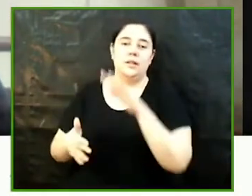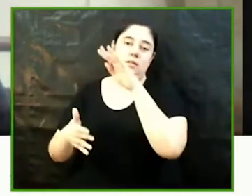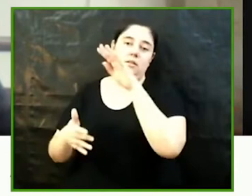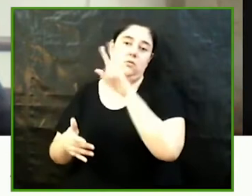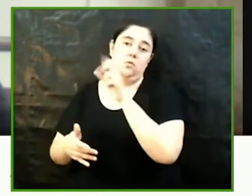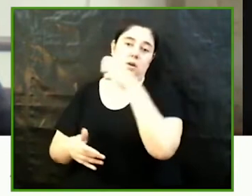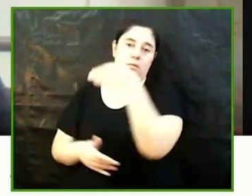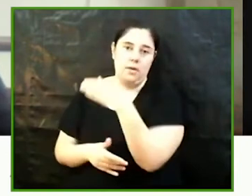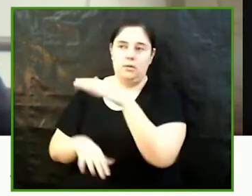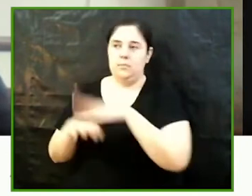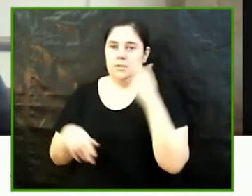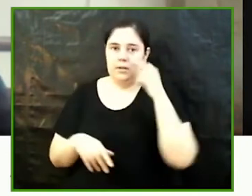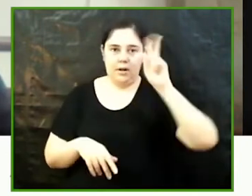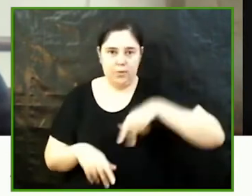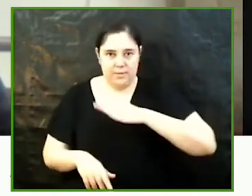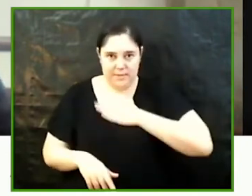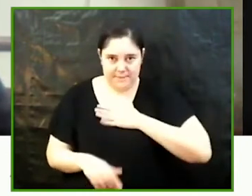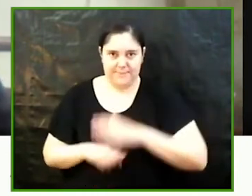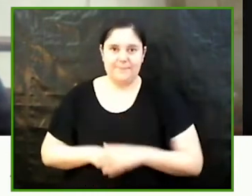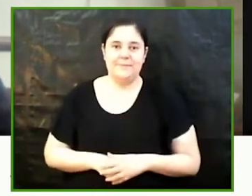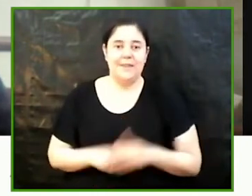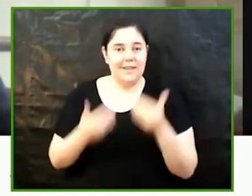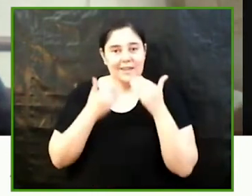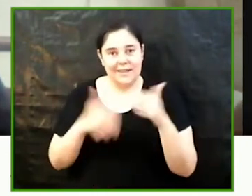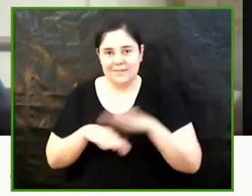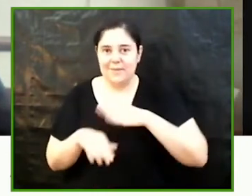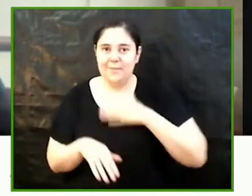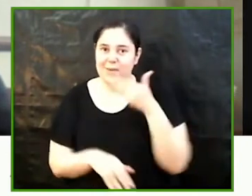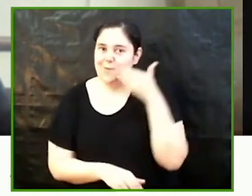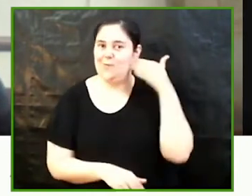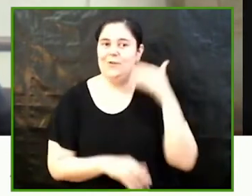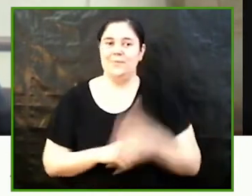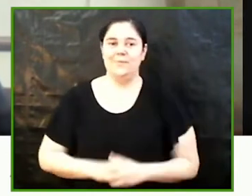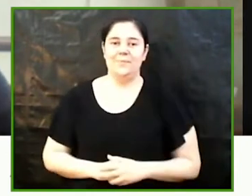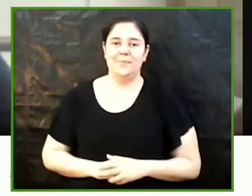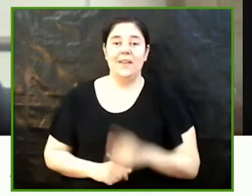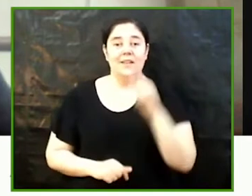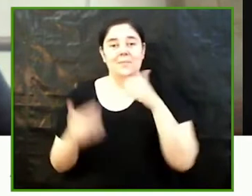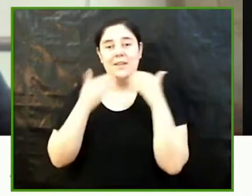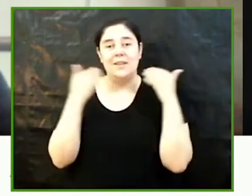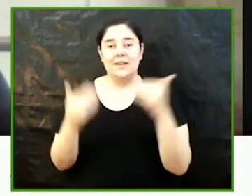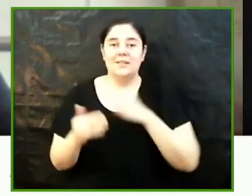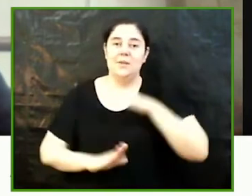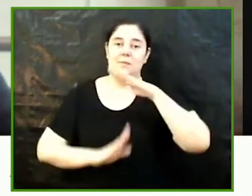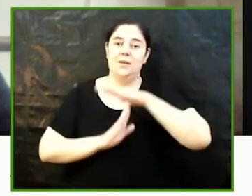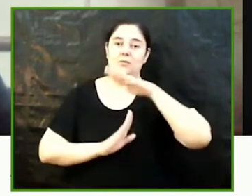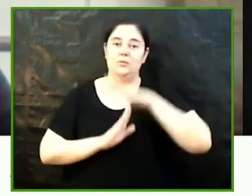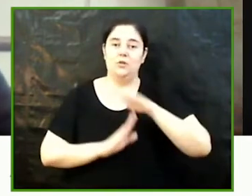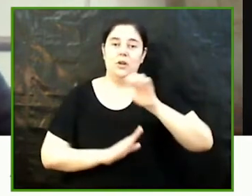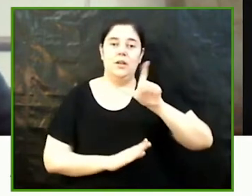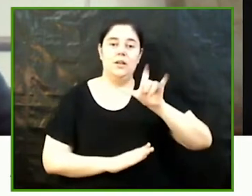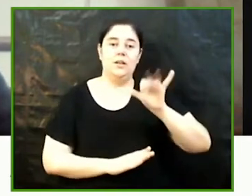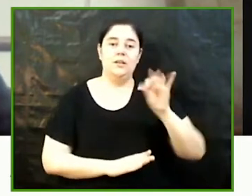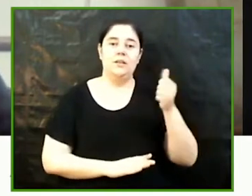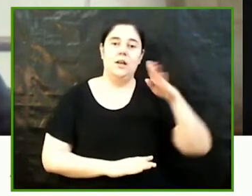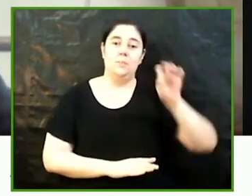concedir-me aquest reconeixement moltes gràcies per mi ha estat un honor i bueno donar també les gràcies a la meva tutora Elisabet Belo i